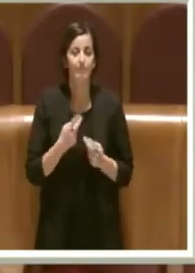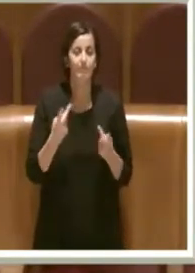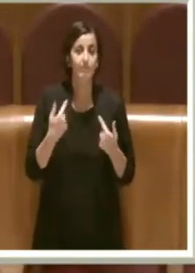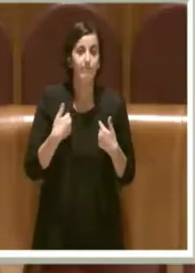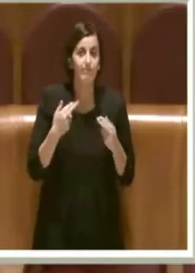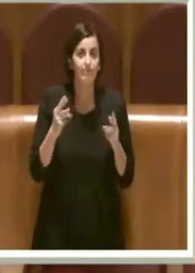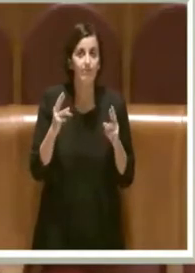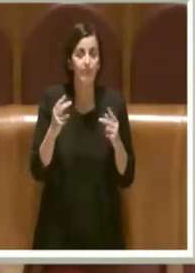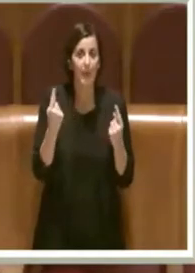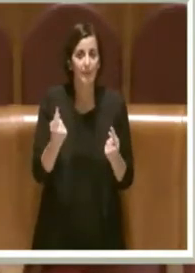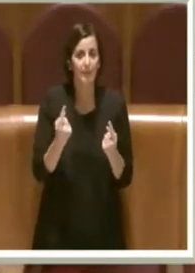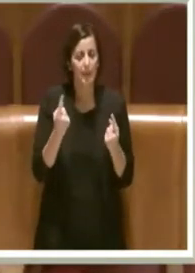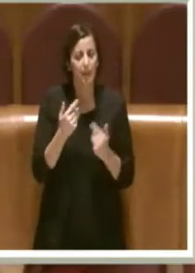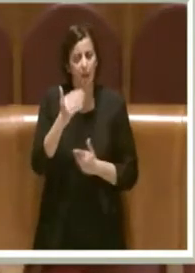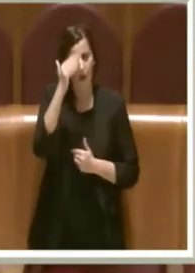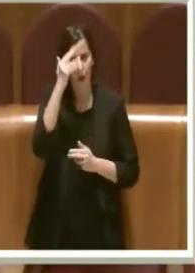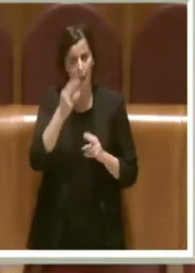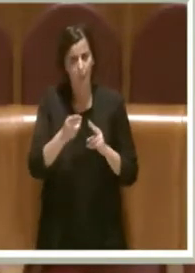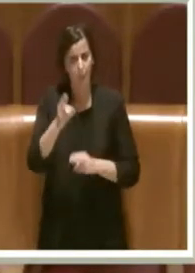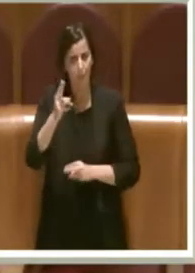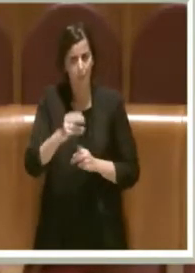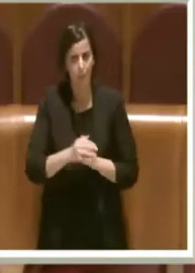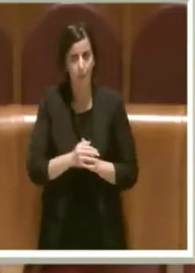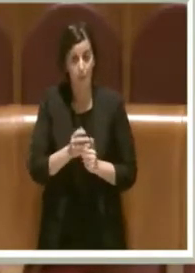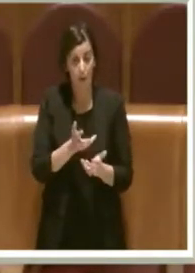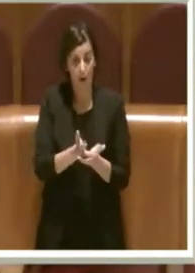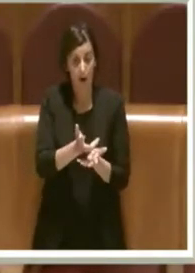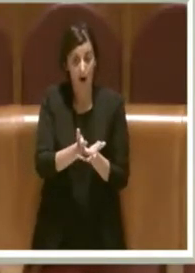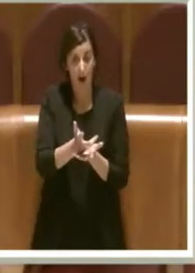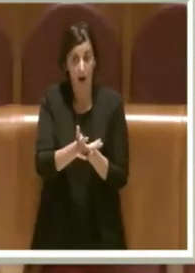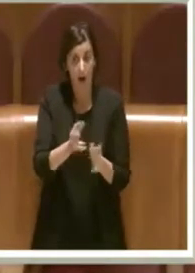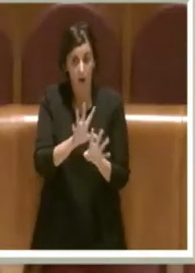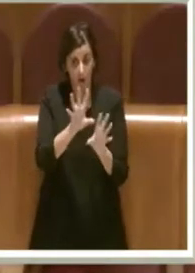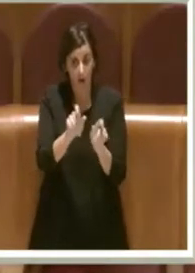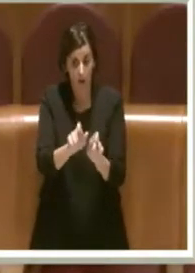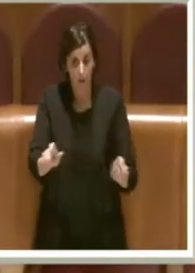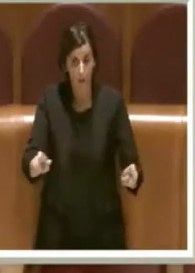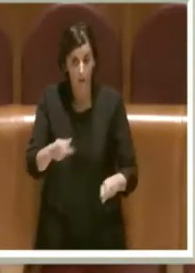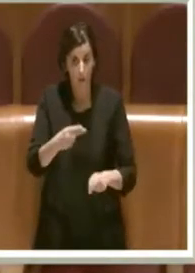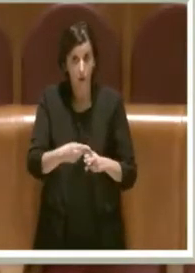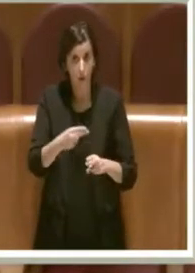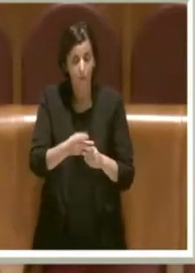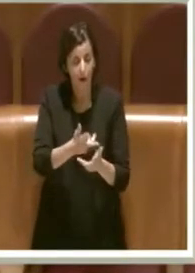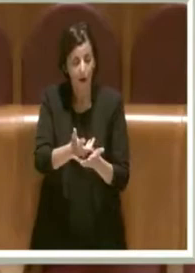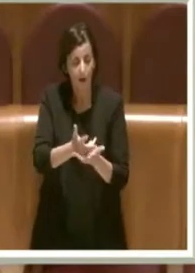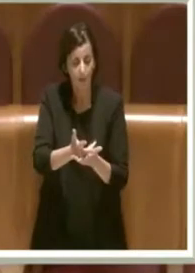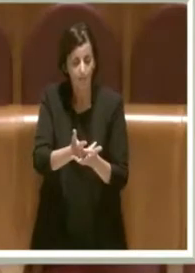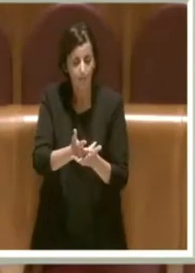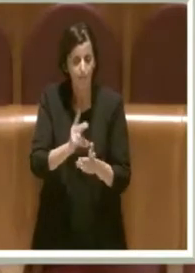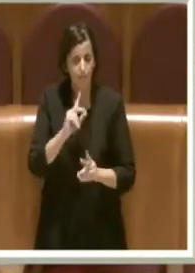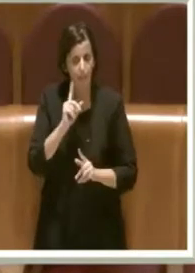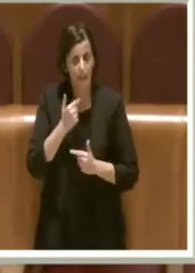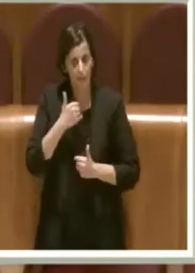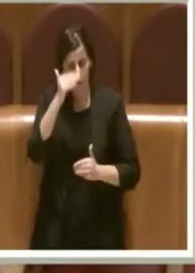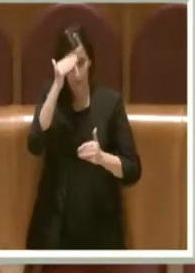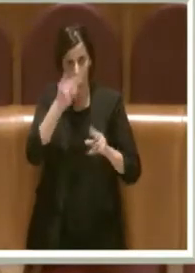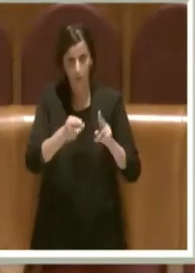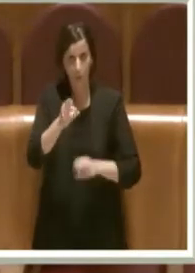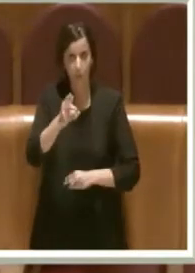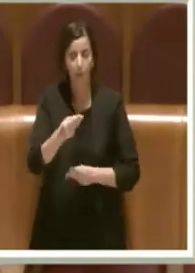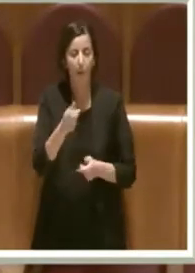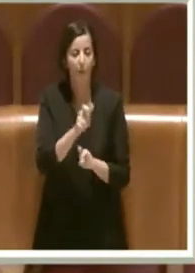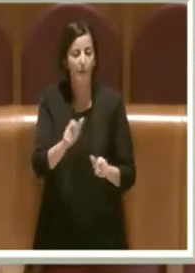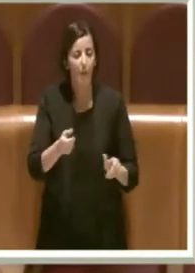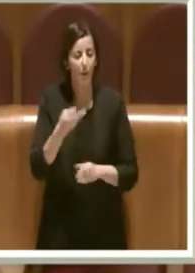più attenzione da parte vostra nel raccontare ai Romani cosa volete fare in questa città. La gente, quando va in un ristorante,